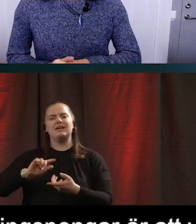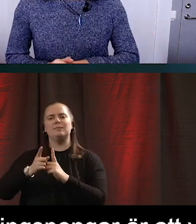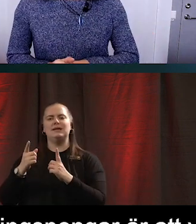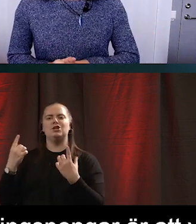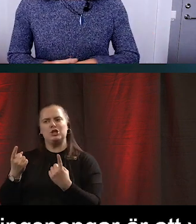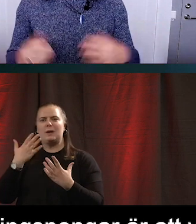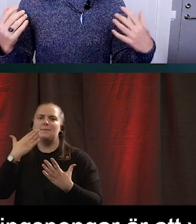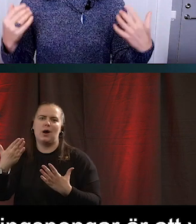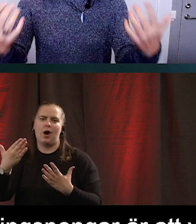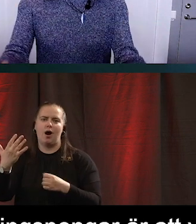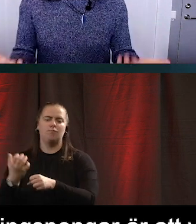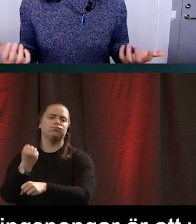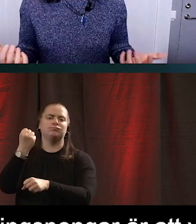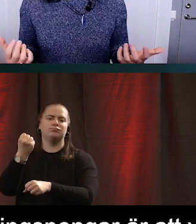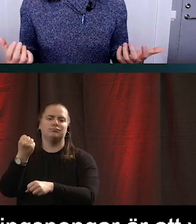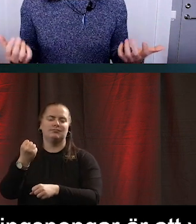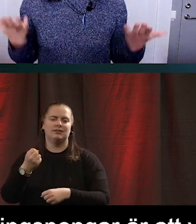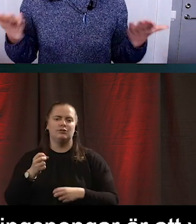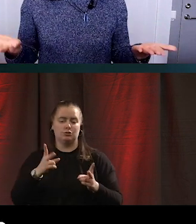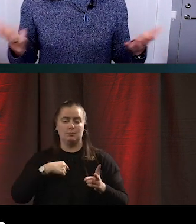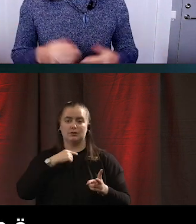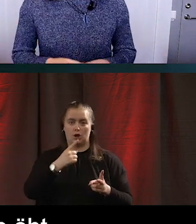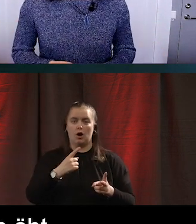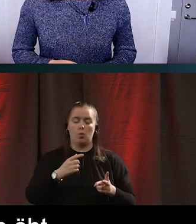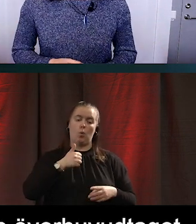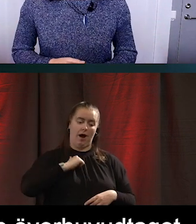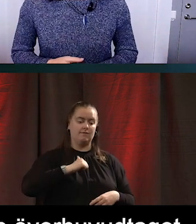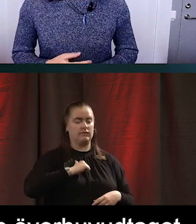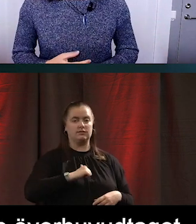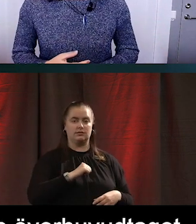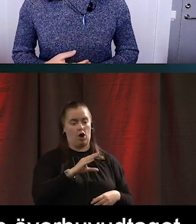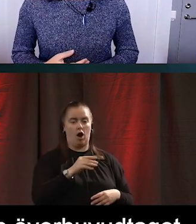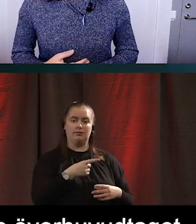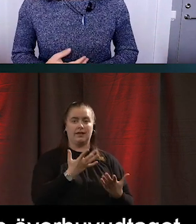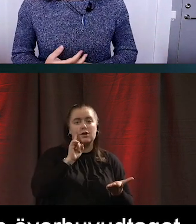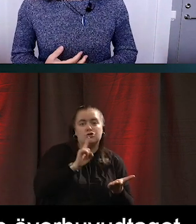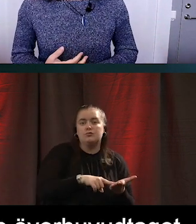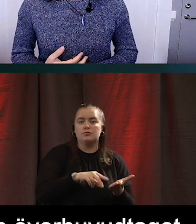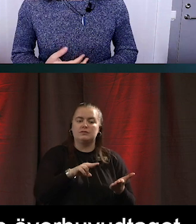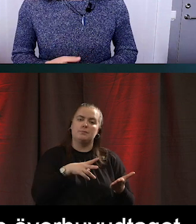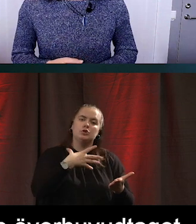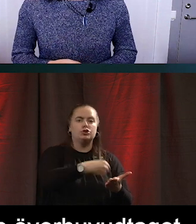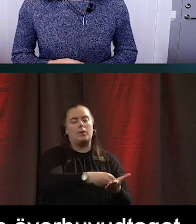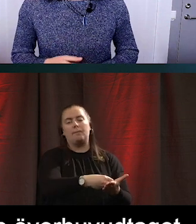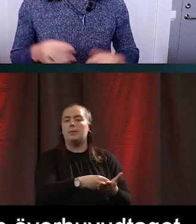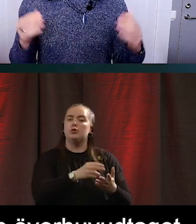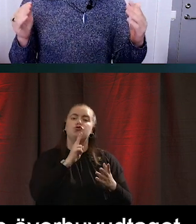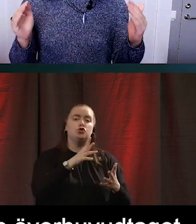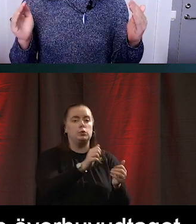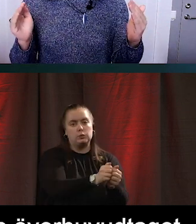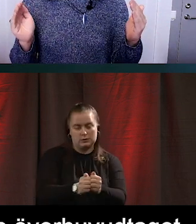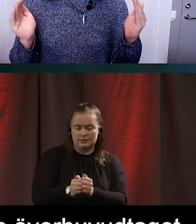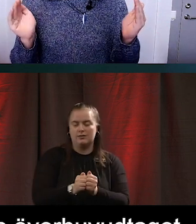ordet. Att använda överhuvudtaget, gott så, det är väl det man vill när man köper in och skaffar utrustningar åt andra.